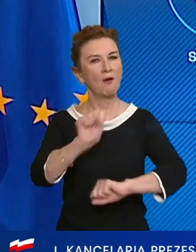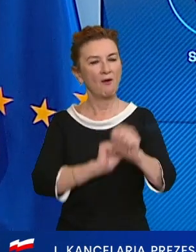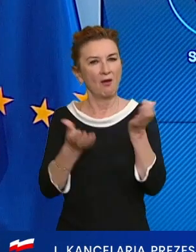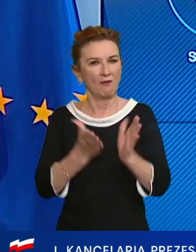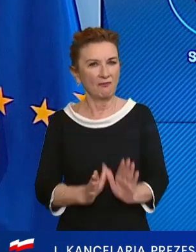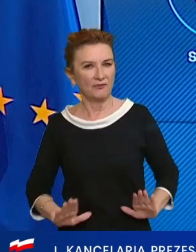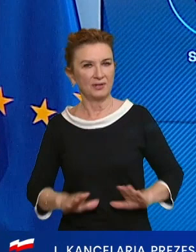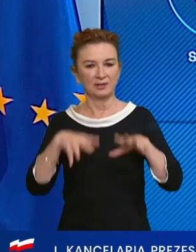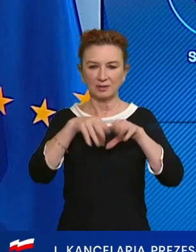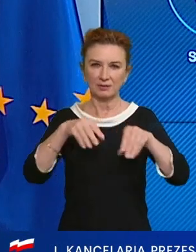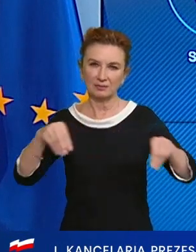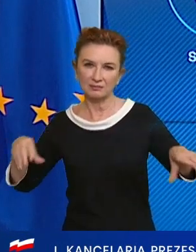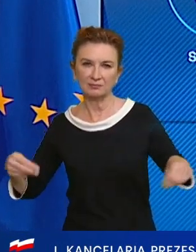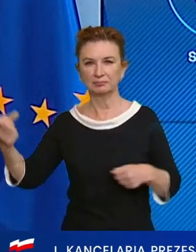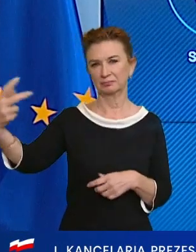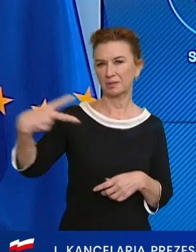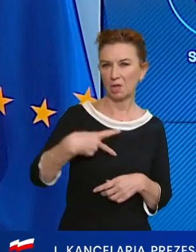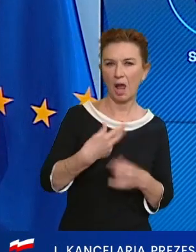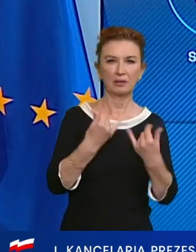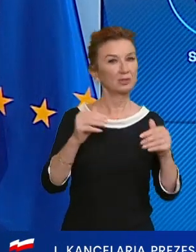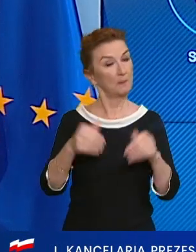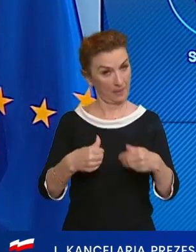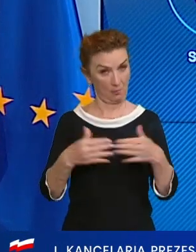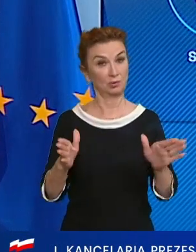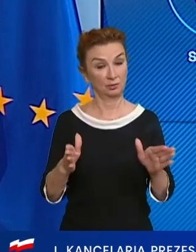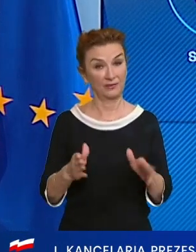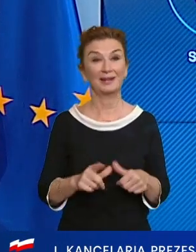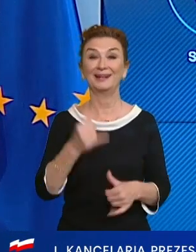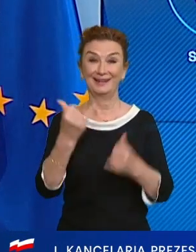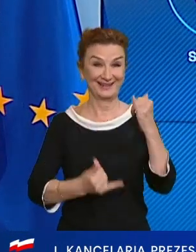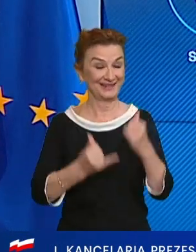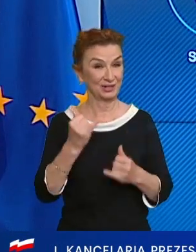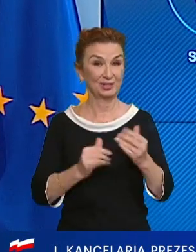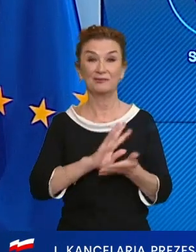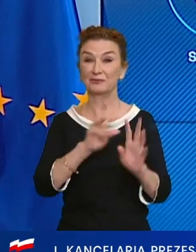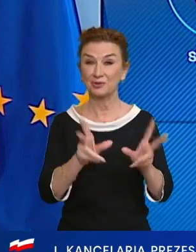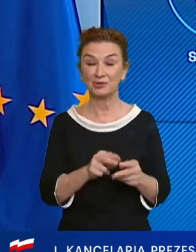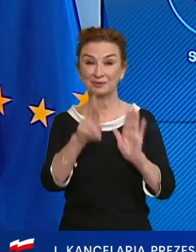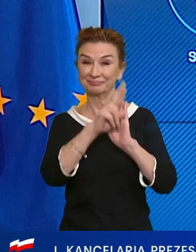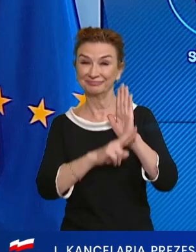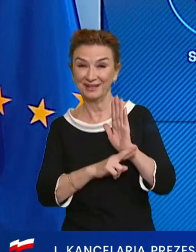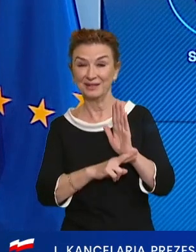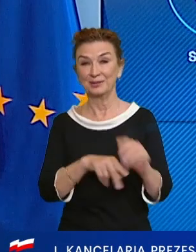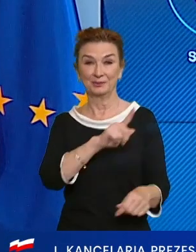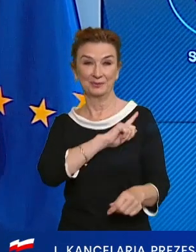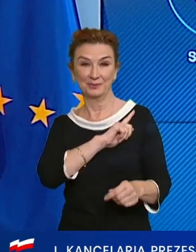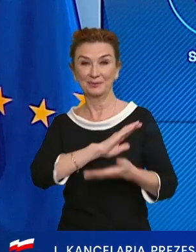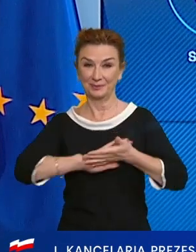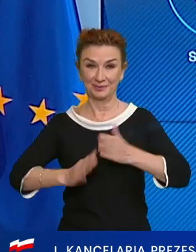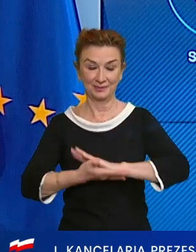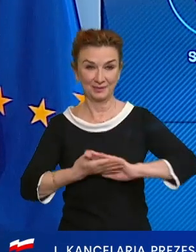miejsca będą mogły być otwarte przy zachowaniu tych zasad epidemicznych, sanitarnych. Wyjątek będą stanowiły